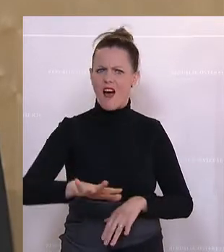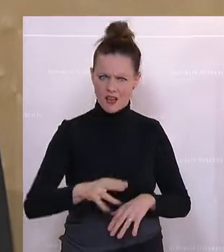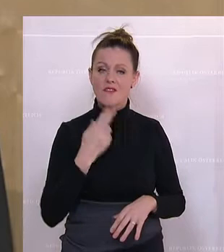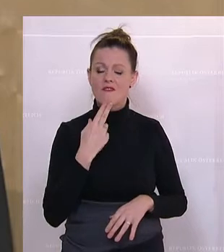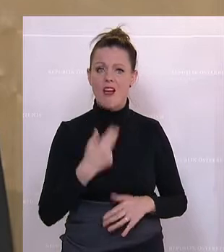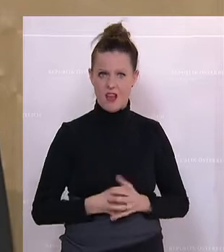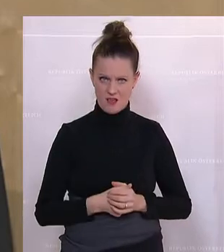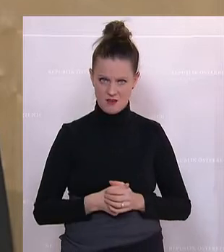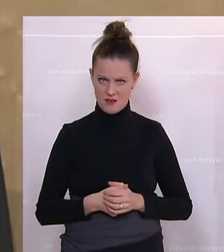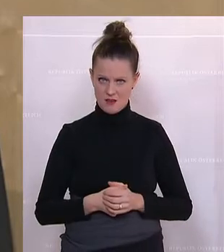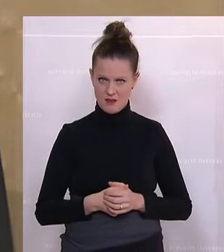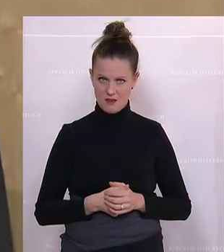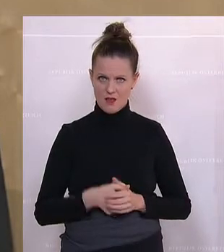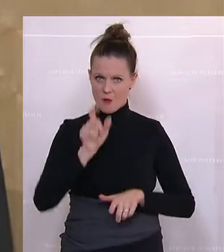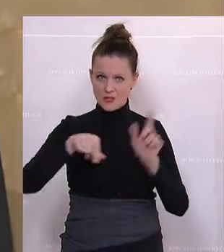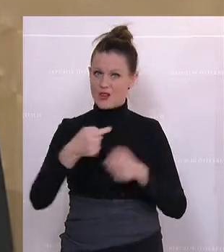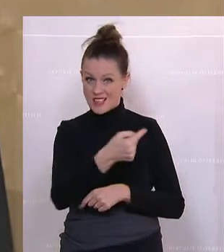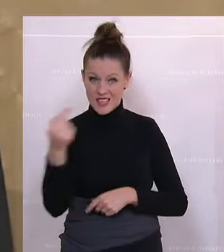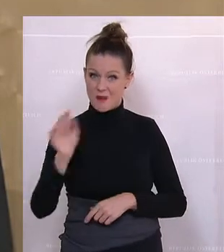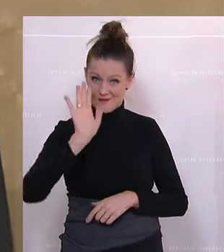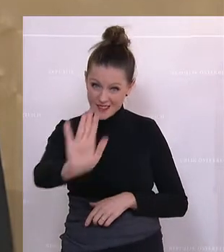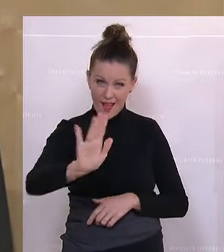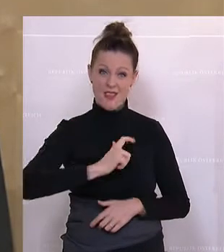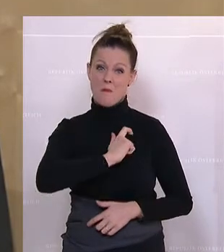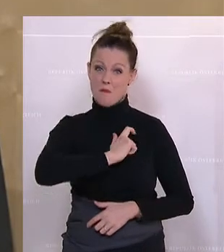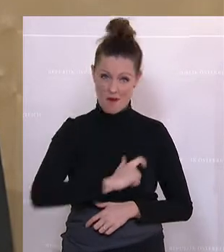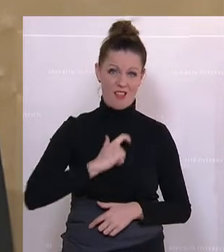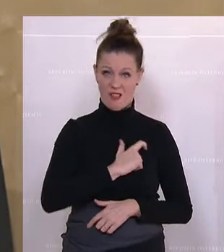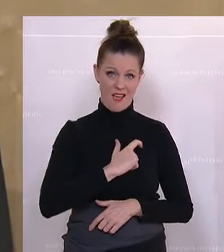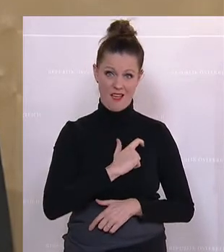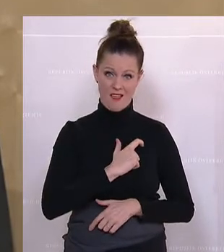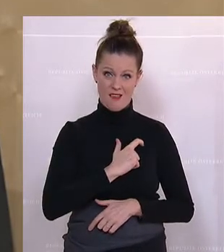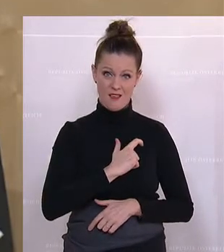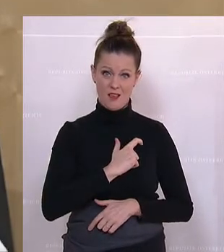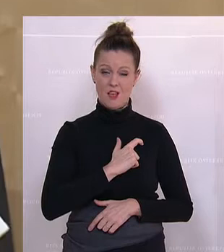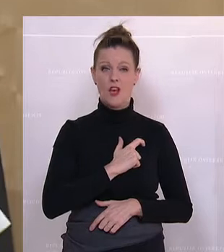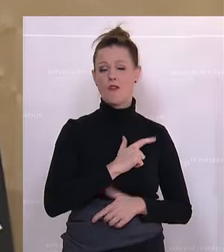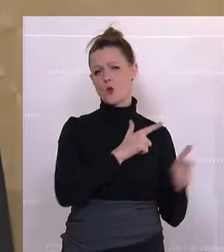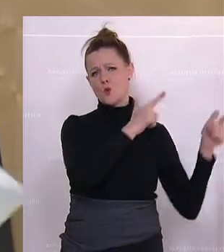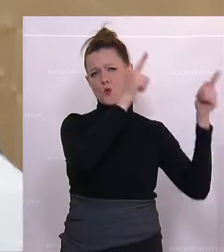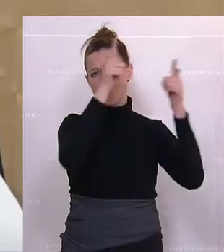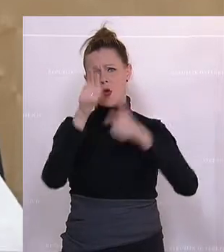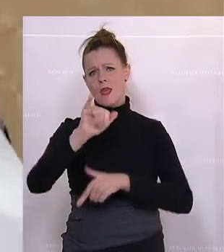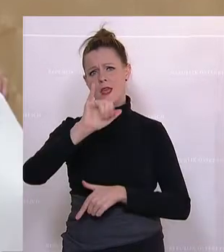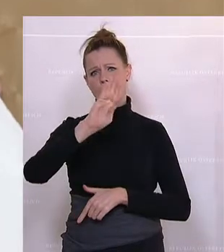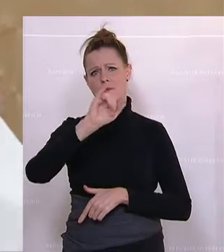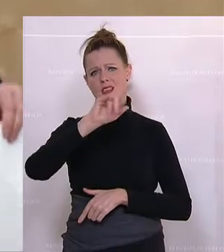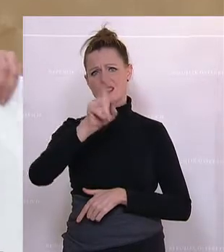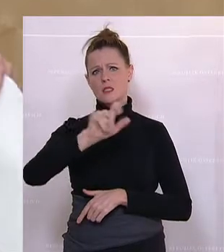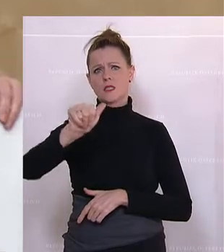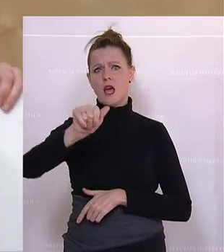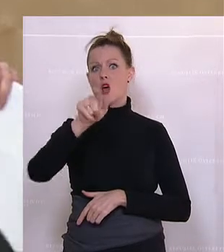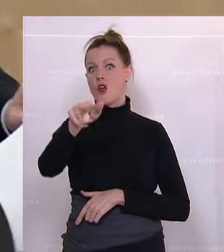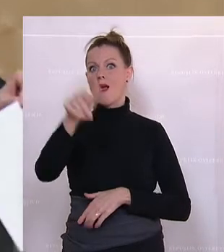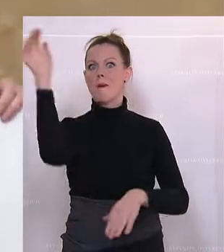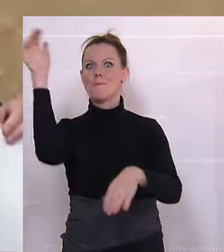Das sind jene gewesen, die sich aus ihren Reihen heraus vorübergehend nach Ibiza abgesetzt haben und in flagranti